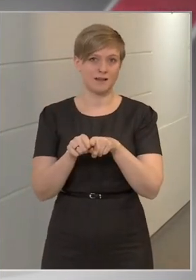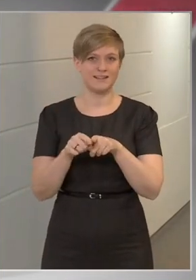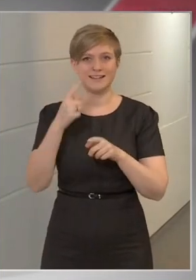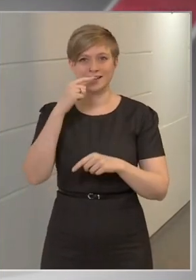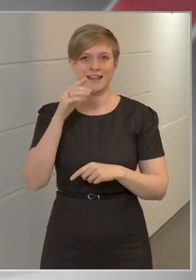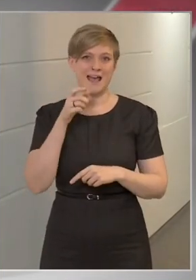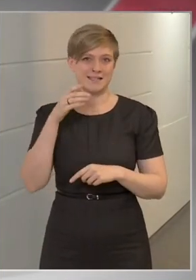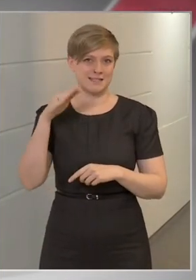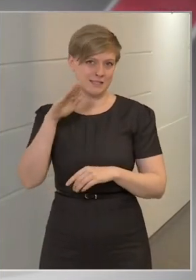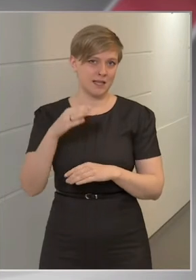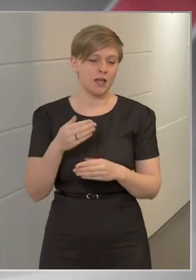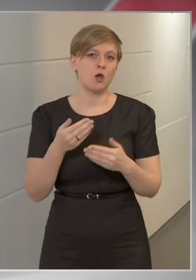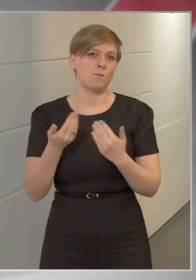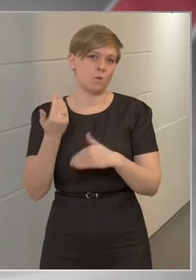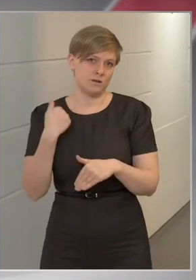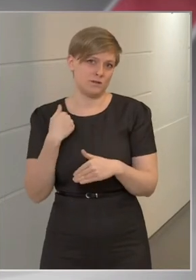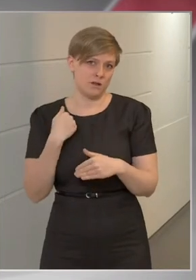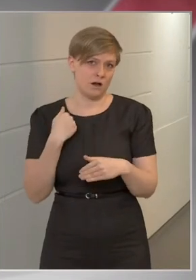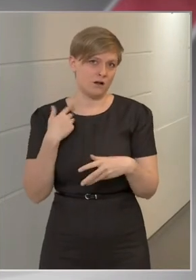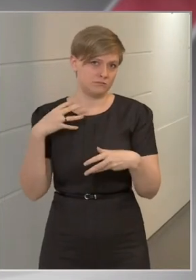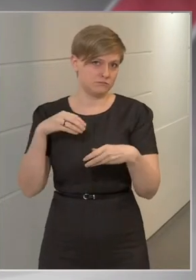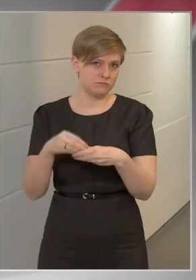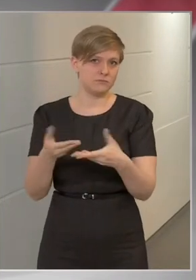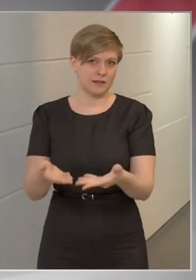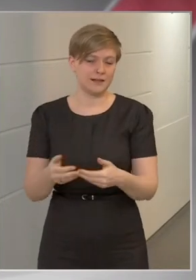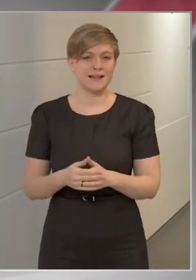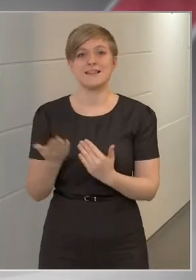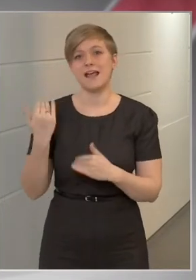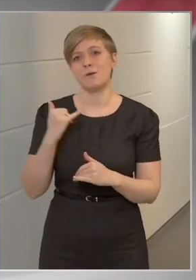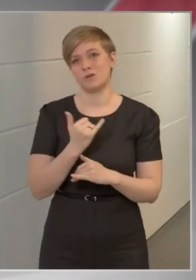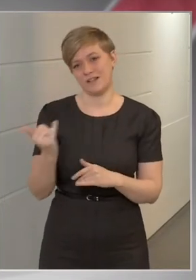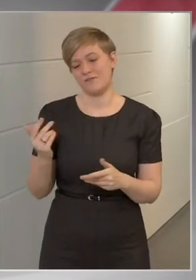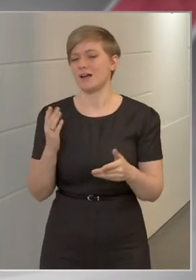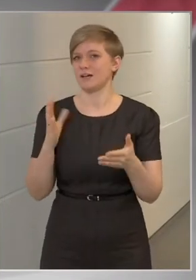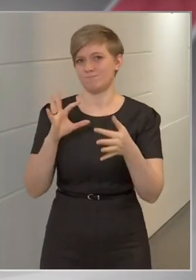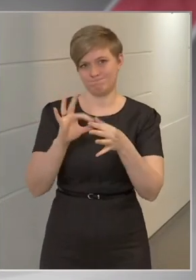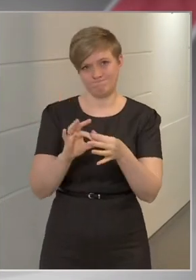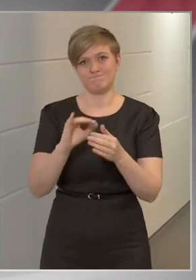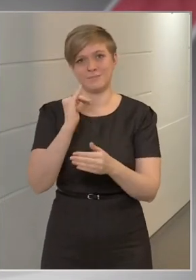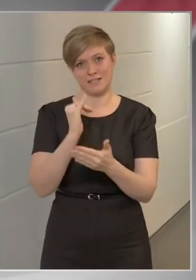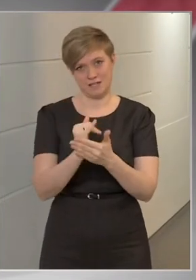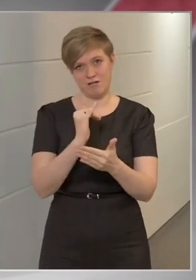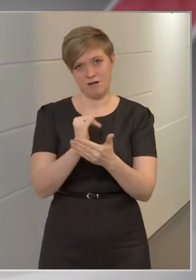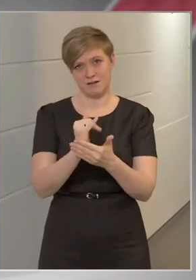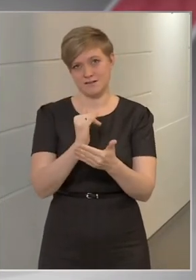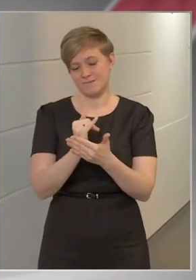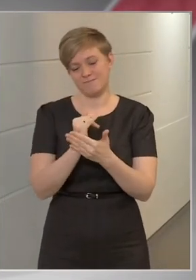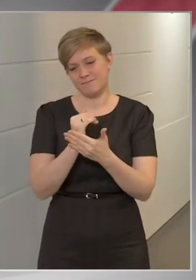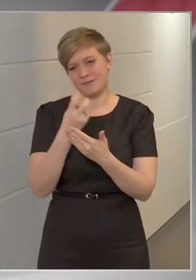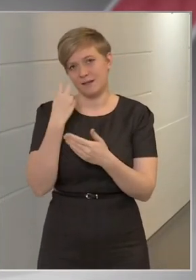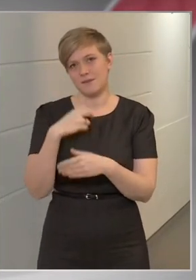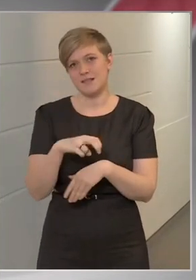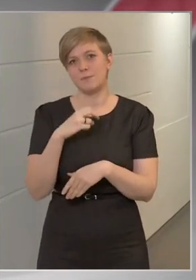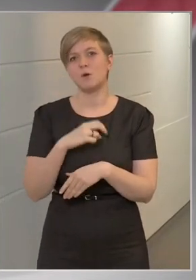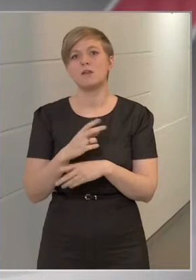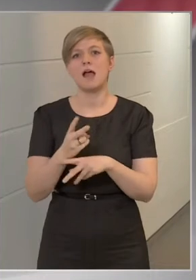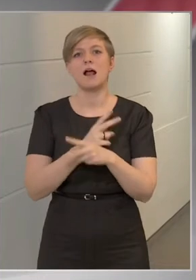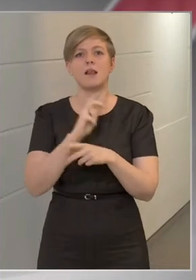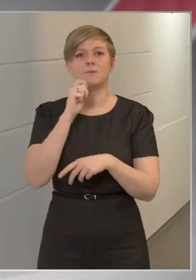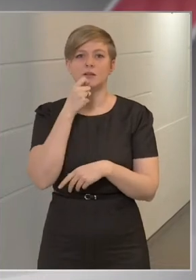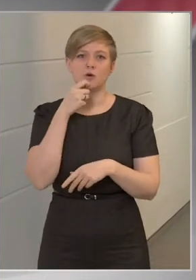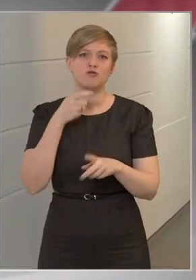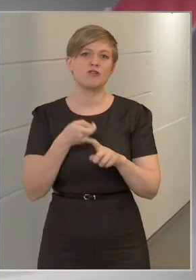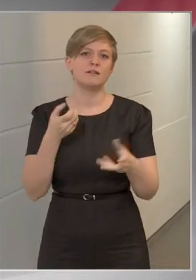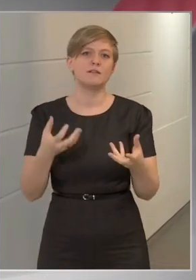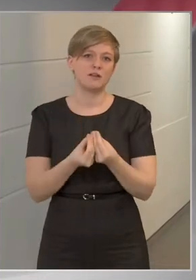múlttal rendelkezik, és ez az elmúlt évekre is kiterjedően igaz. Nem hiszem, hogy az államtitok sértéssel az